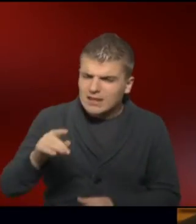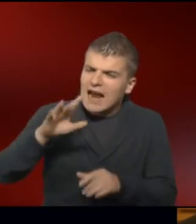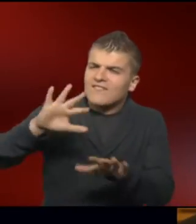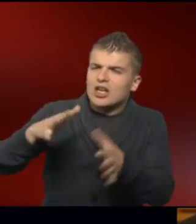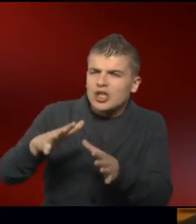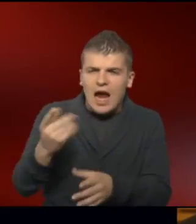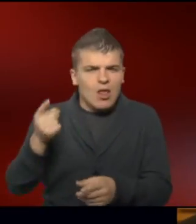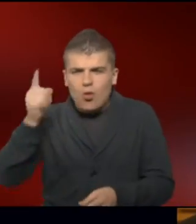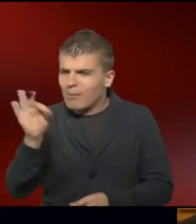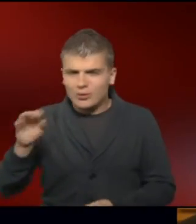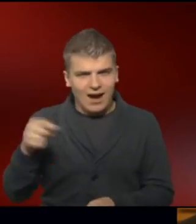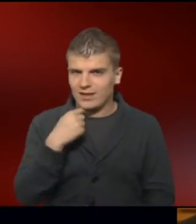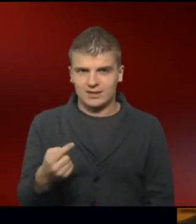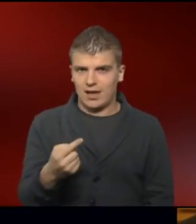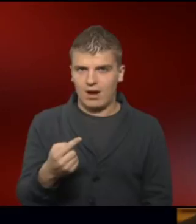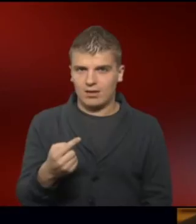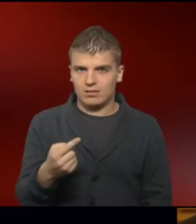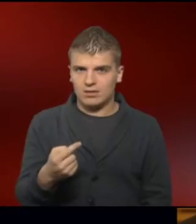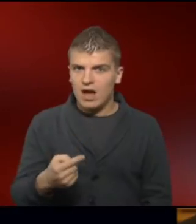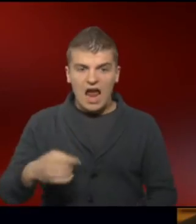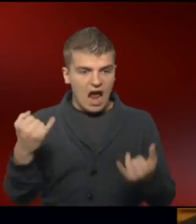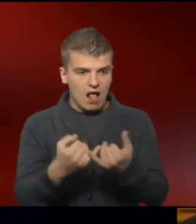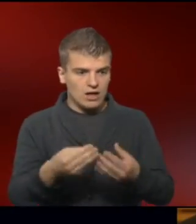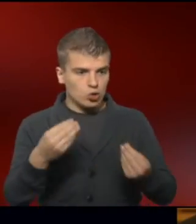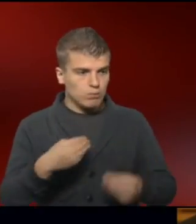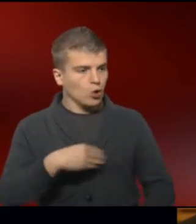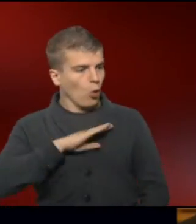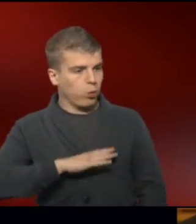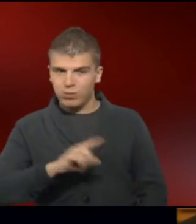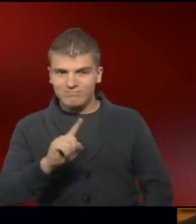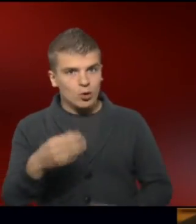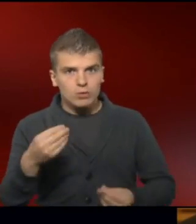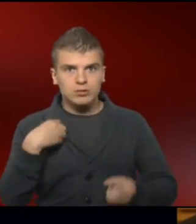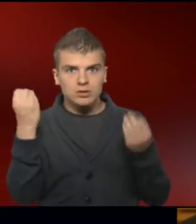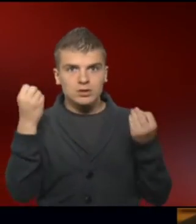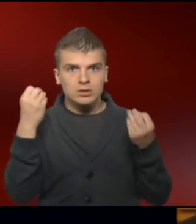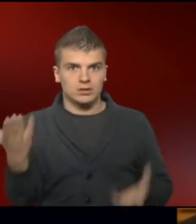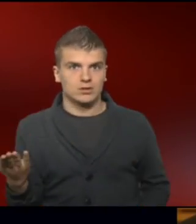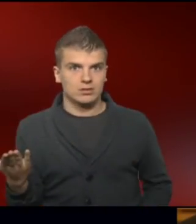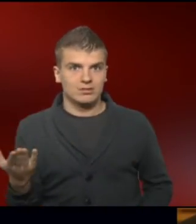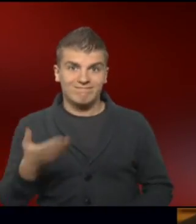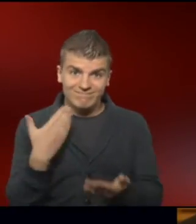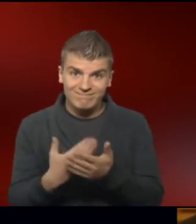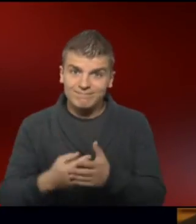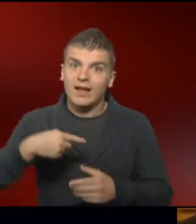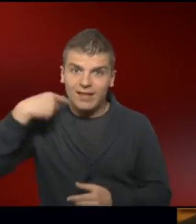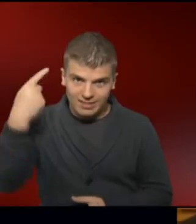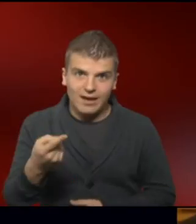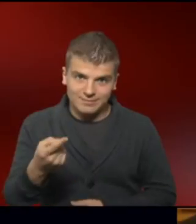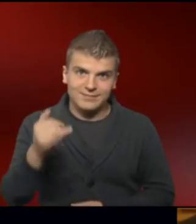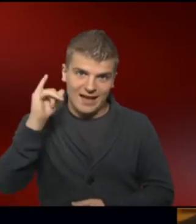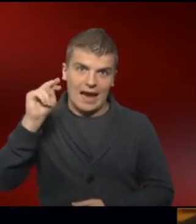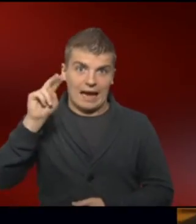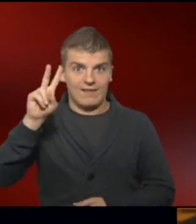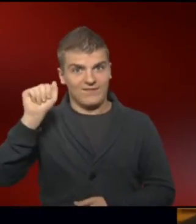Chromosomenstörung hat. Keine Schwangere, kein Elternpaar wird damit beruhigt nach Hause gehen. Das heißt, der Weg zur dann invasiven,